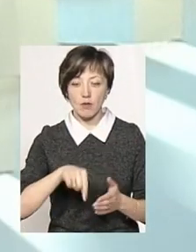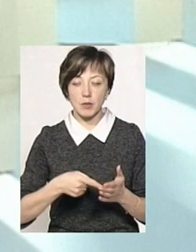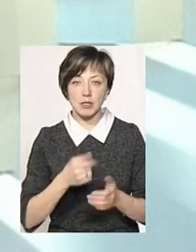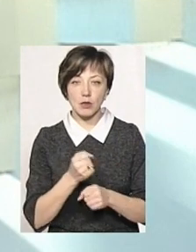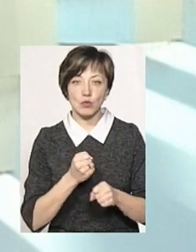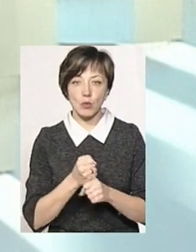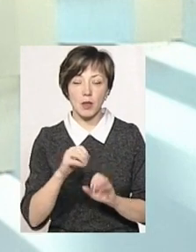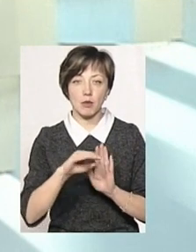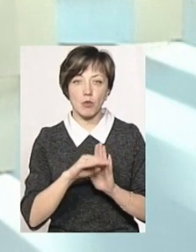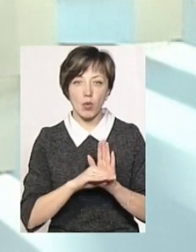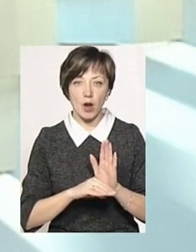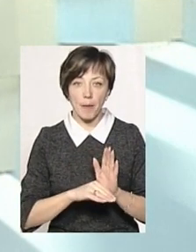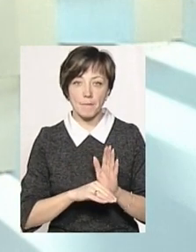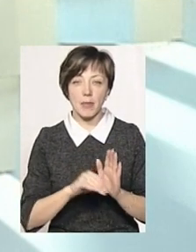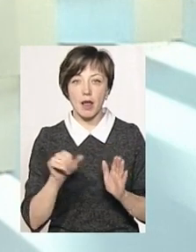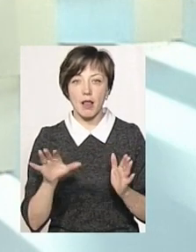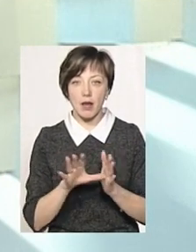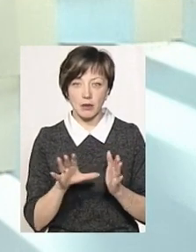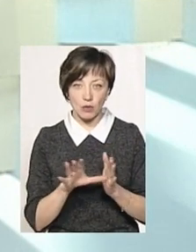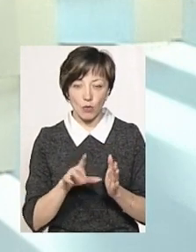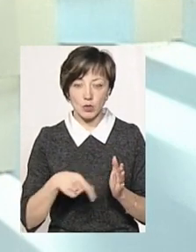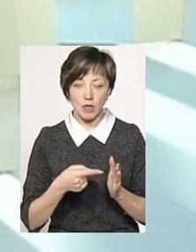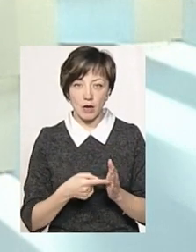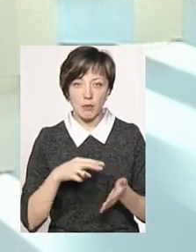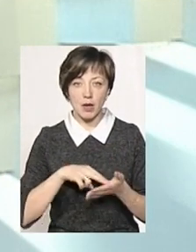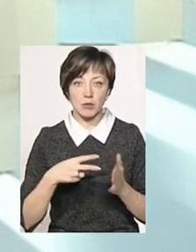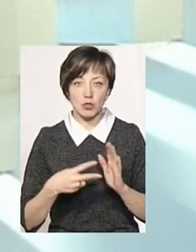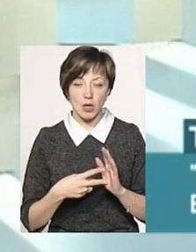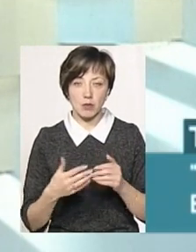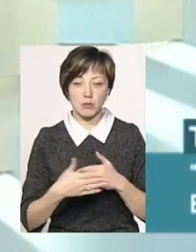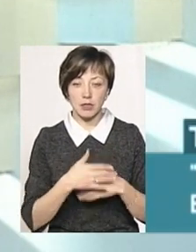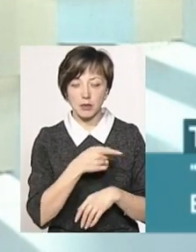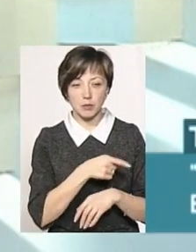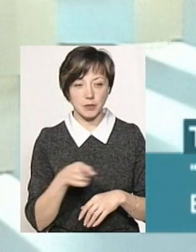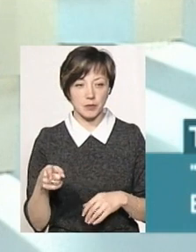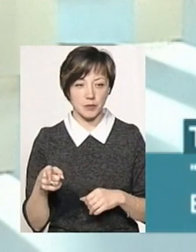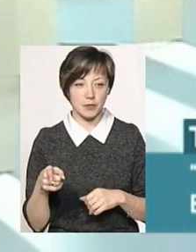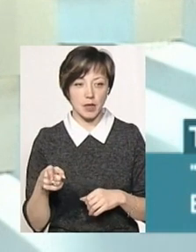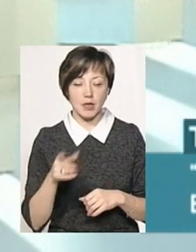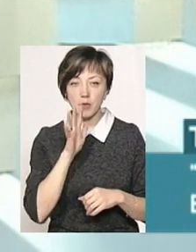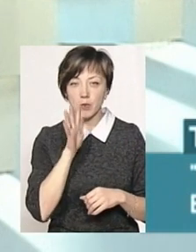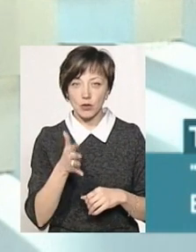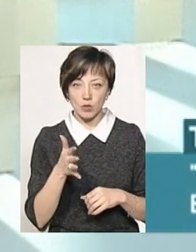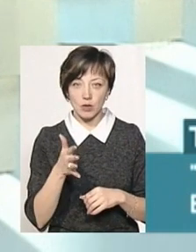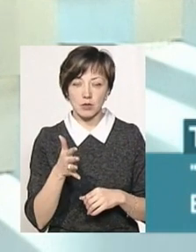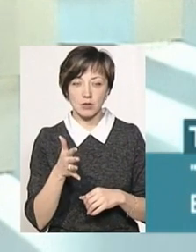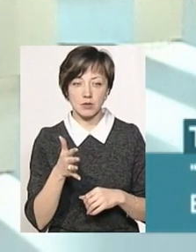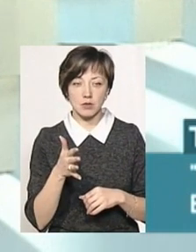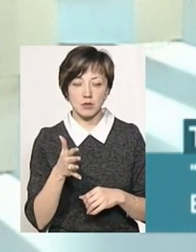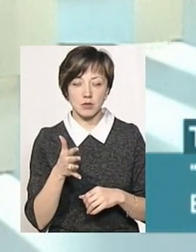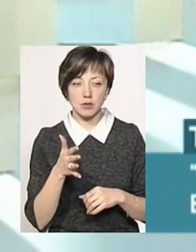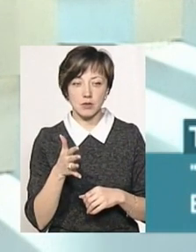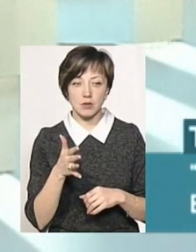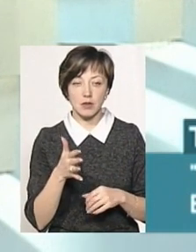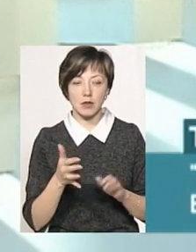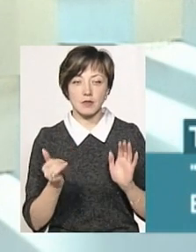розроблена програма «Комунальна електроенергетика», яка передбачала там на протязі 5 років встановлення